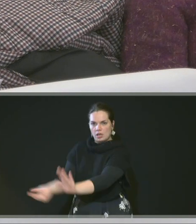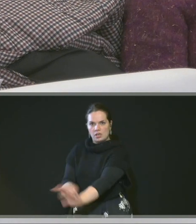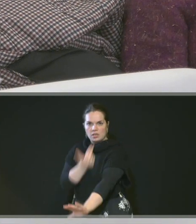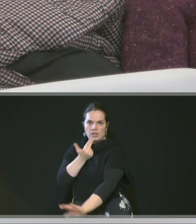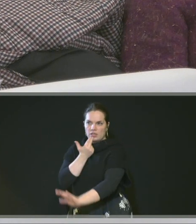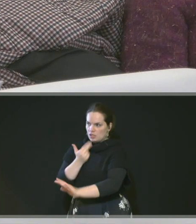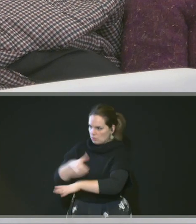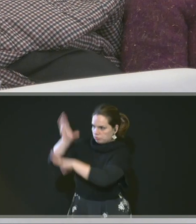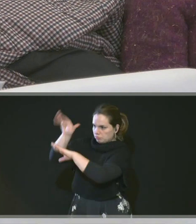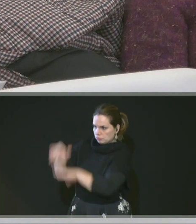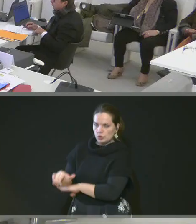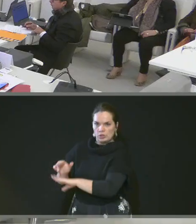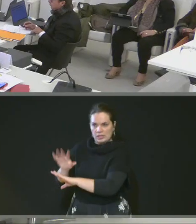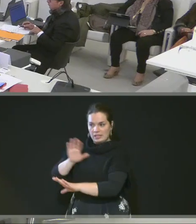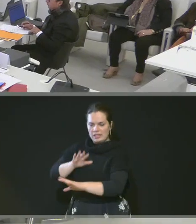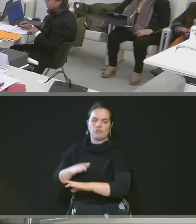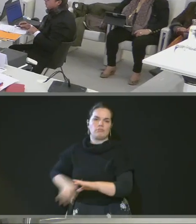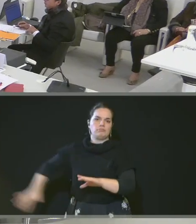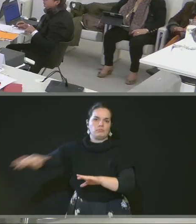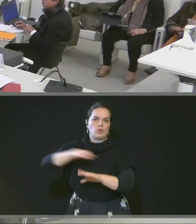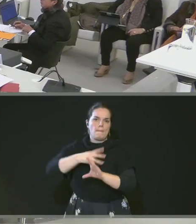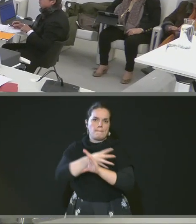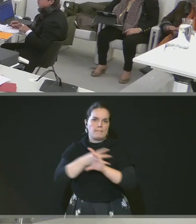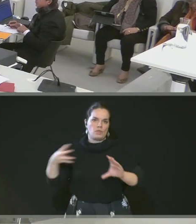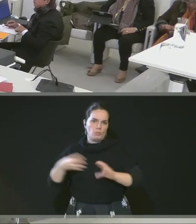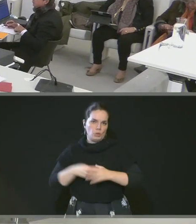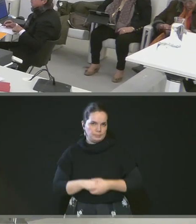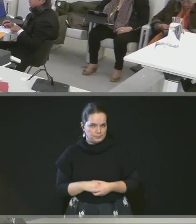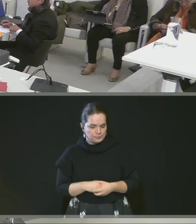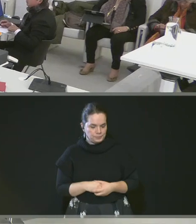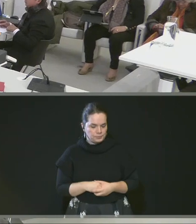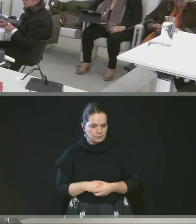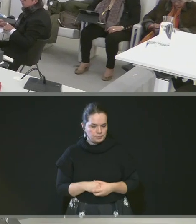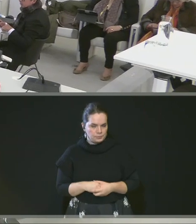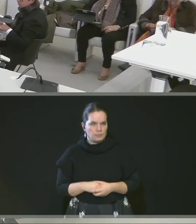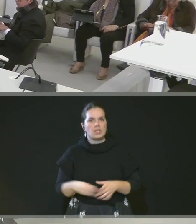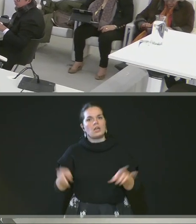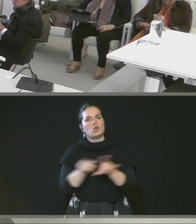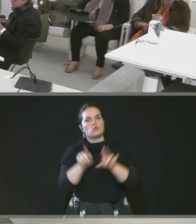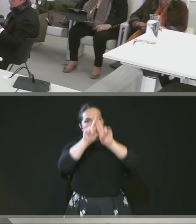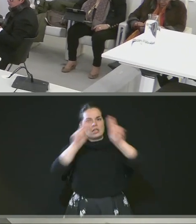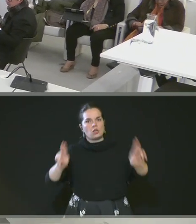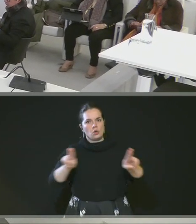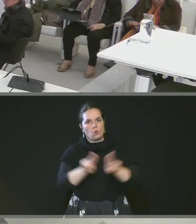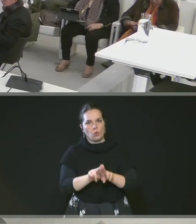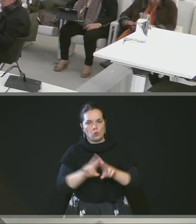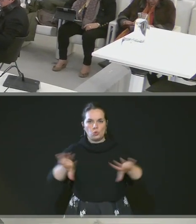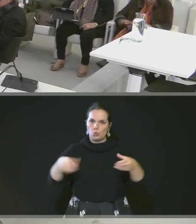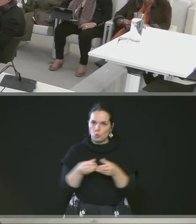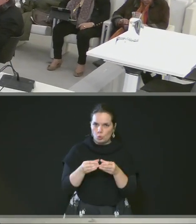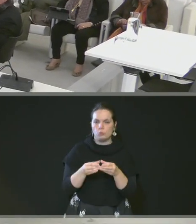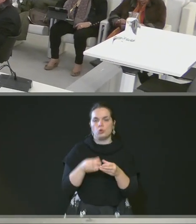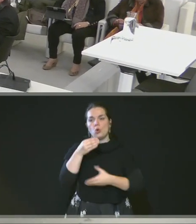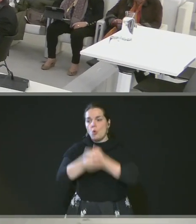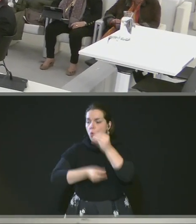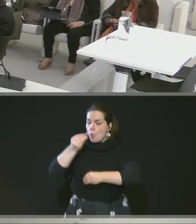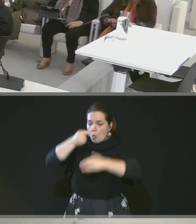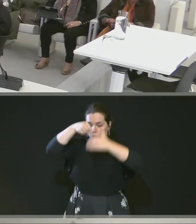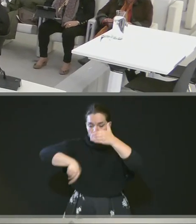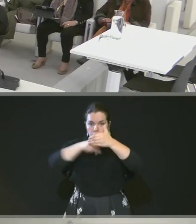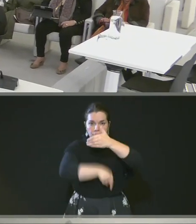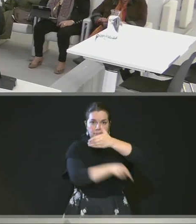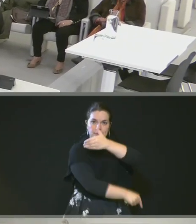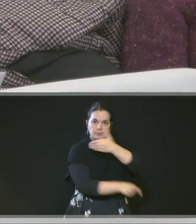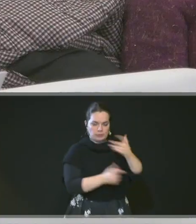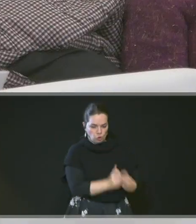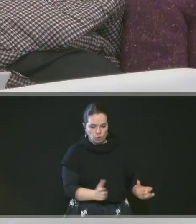les territoires métropolitains alors on vous demande d'acquérir auprès de Renaud Group ou de ses filiales l'ensemble foncier libre de